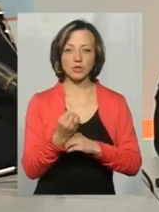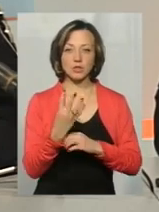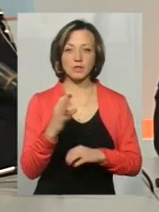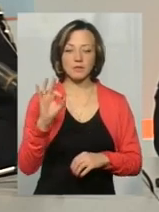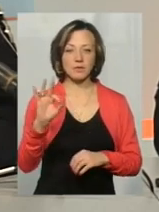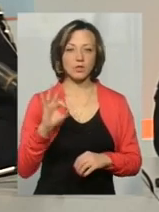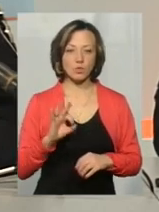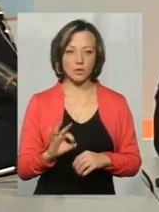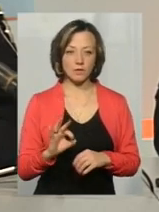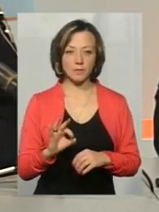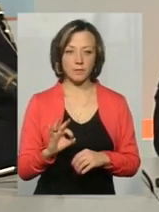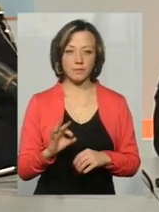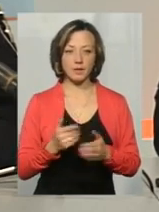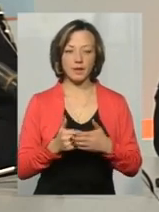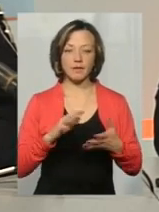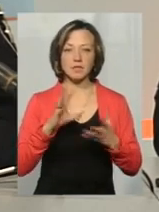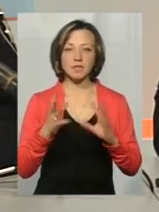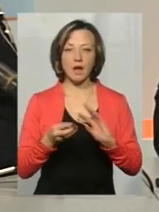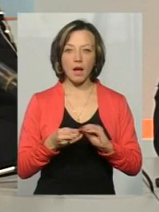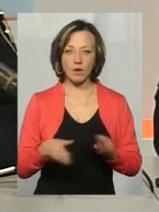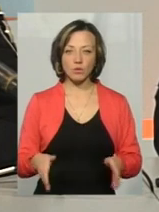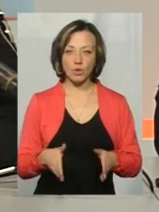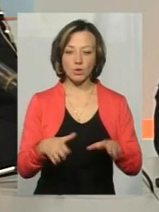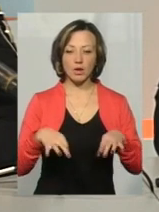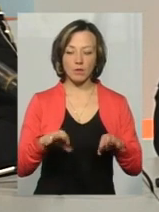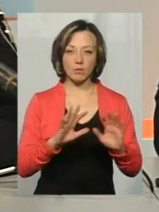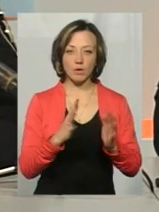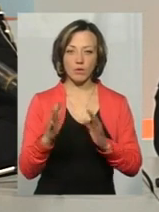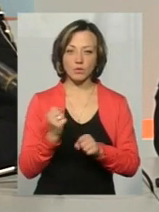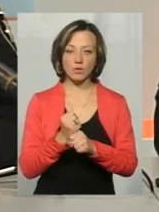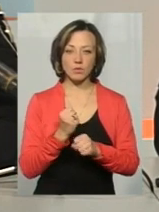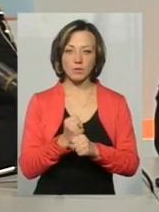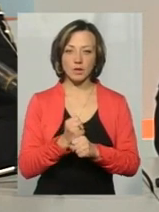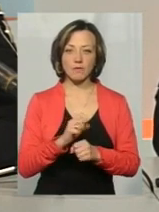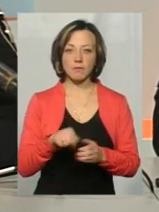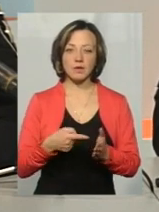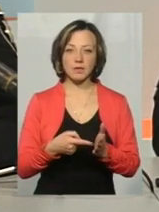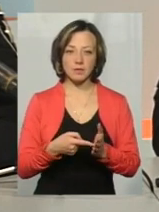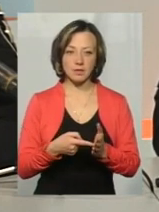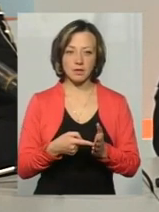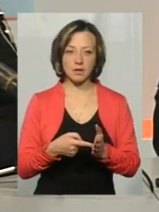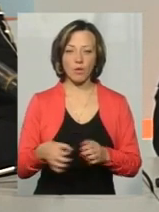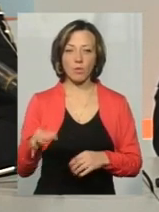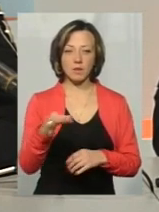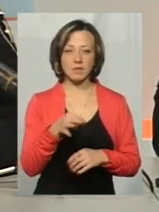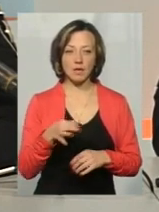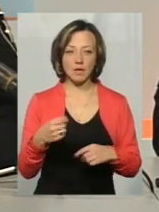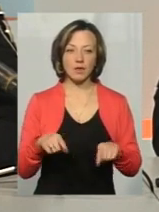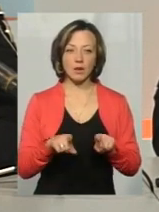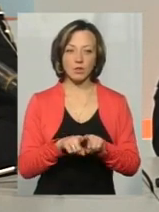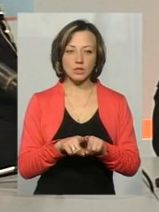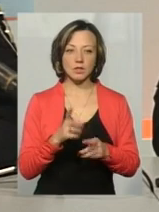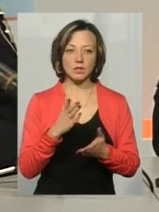% від загальної кількості дорожньо-транспортних пригод, які були взагалі скоєні в межах міста і в межах області. Також